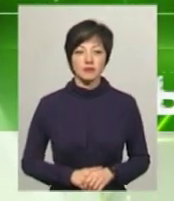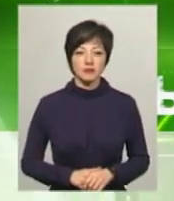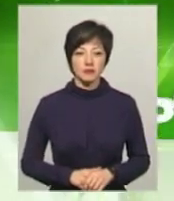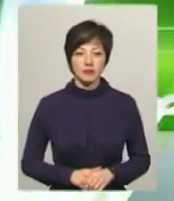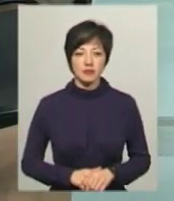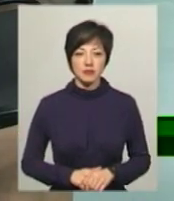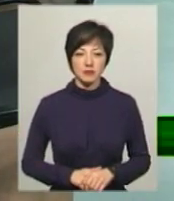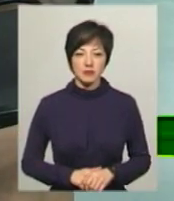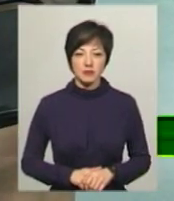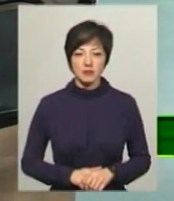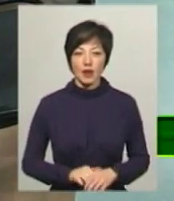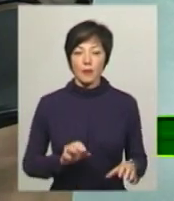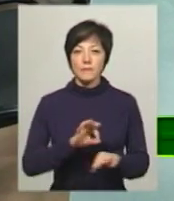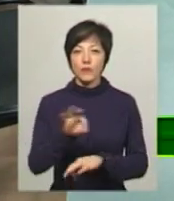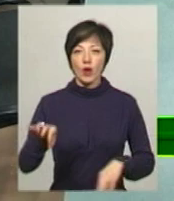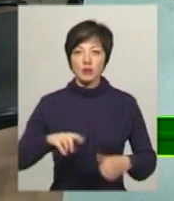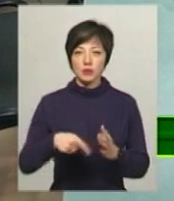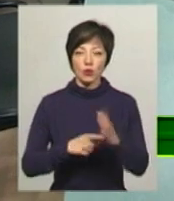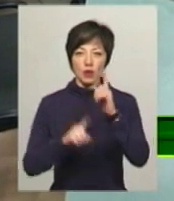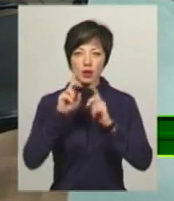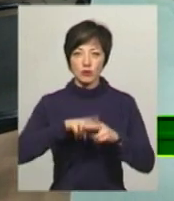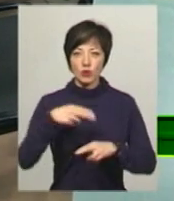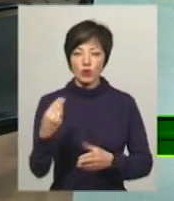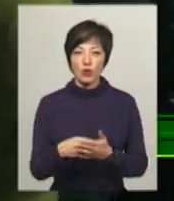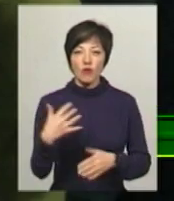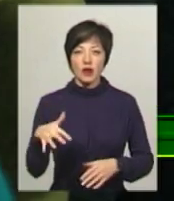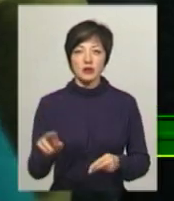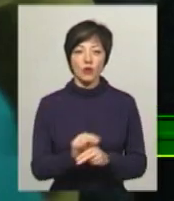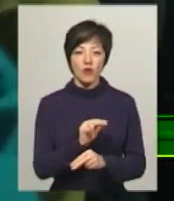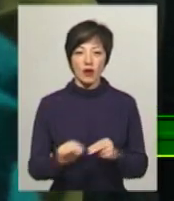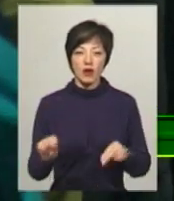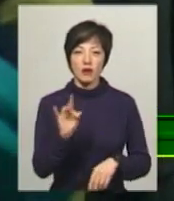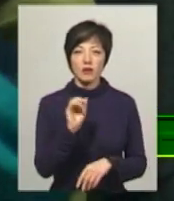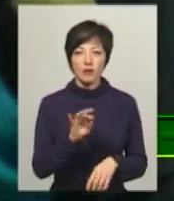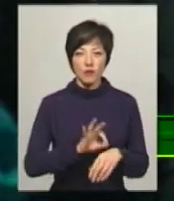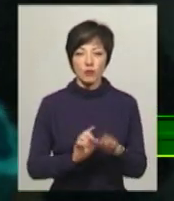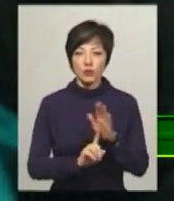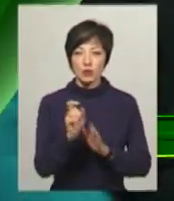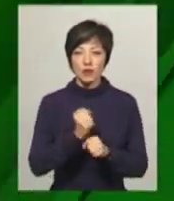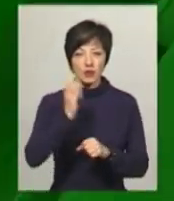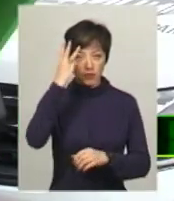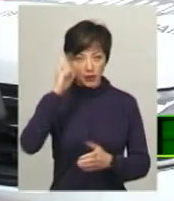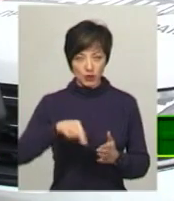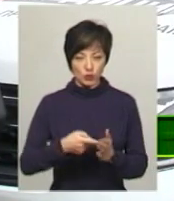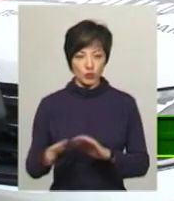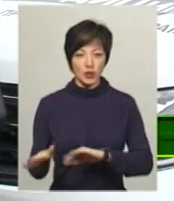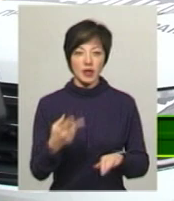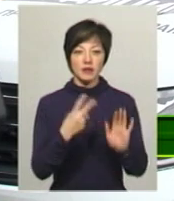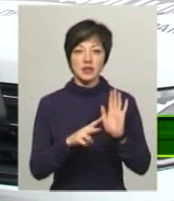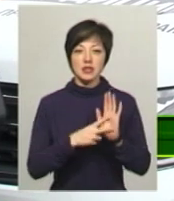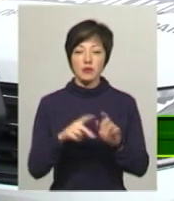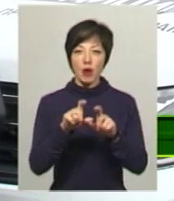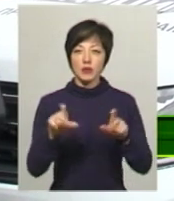Музика Проект міської ради з відшкодування дороговартісного лікування для онкохворих запрацював у Хмельницькому. 27